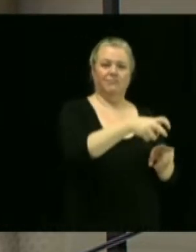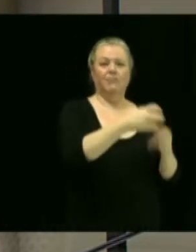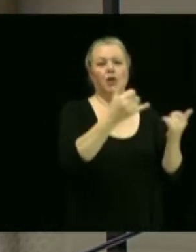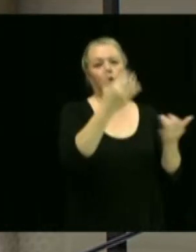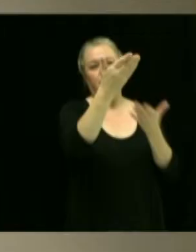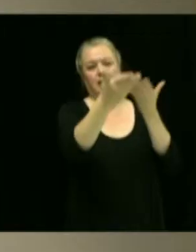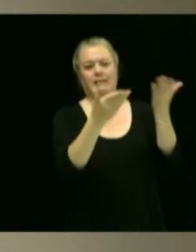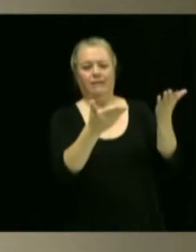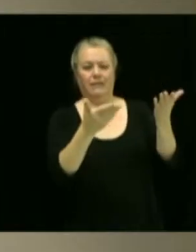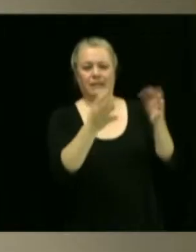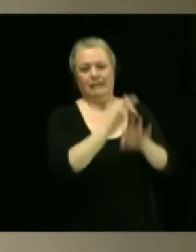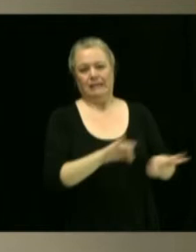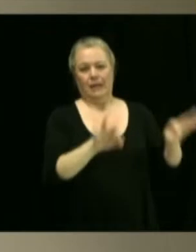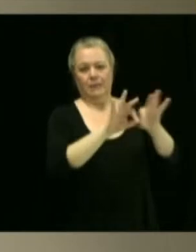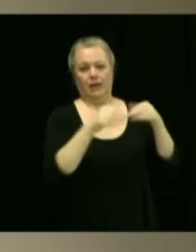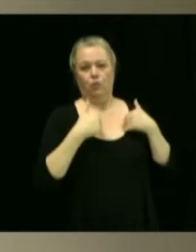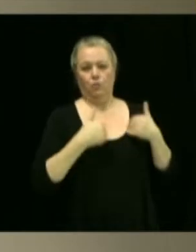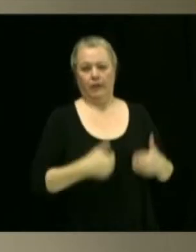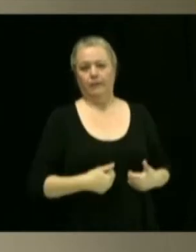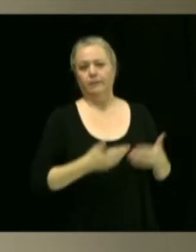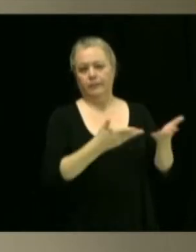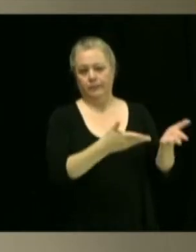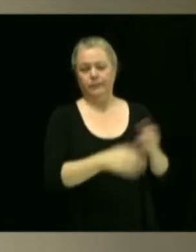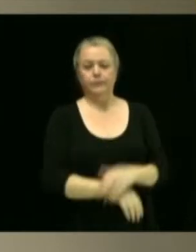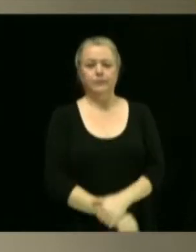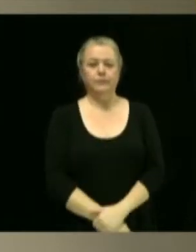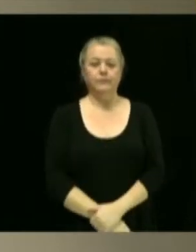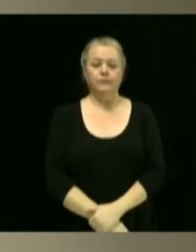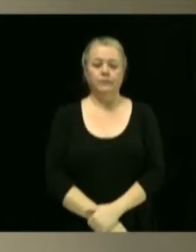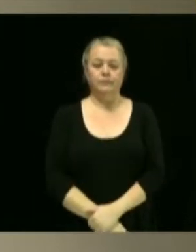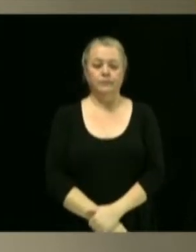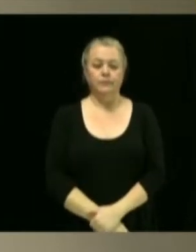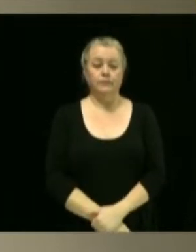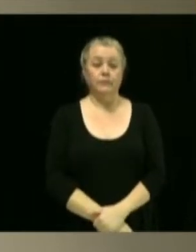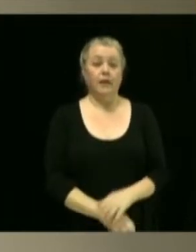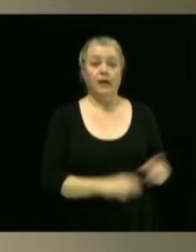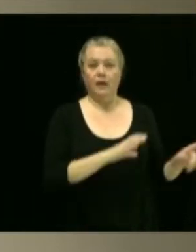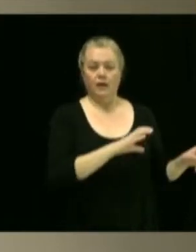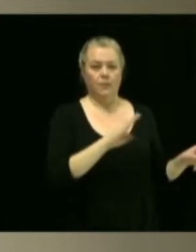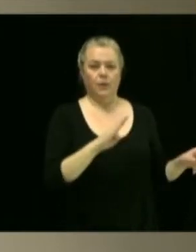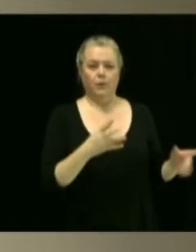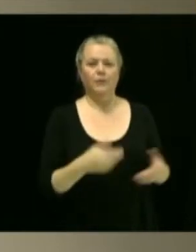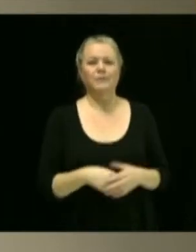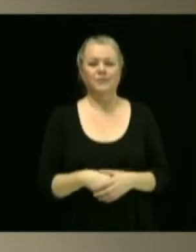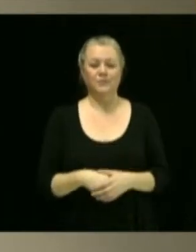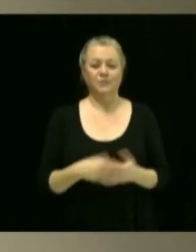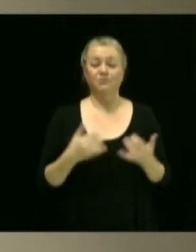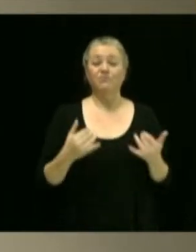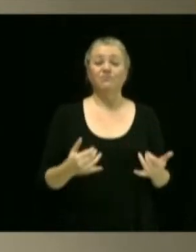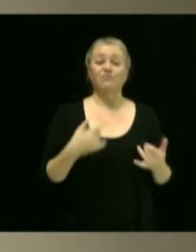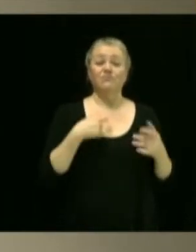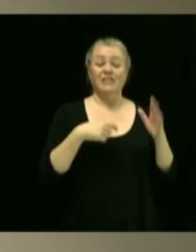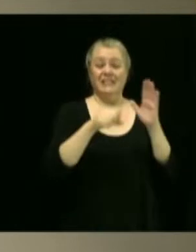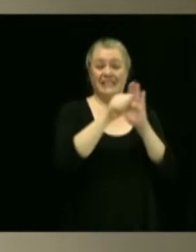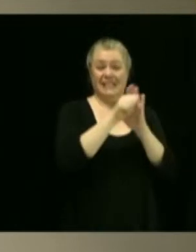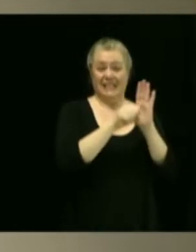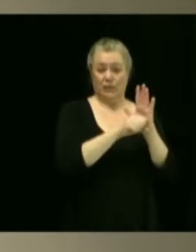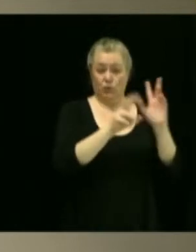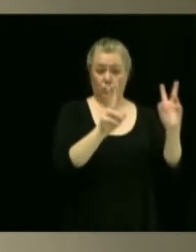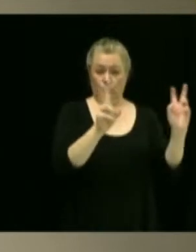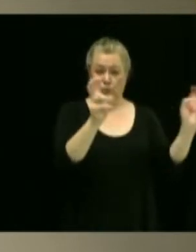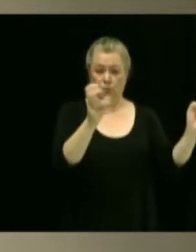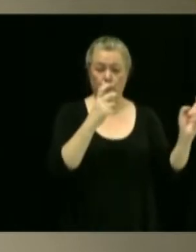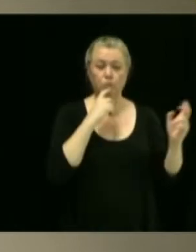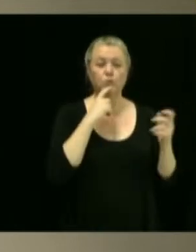Patrick. Benoît. Benoît. Benoît. Modification du statut du poste d'adjoint administratif, adjointe administrative au sein du